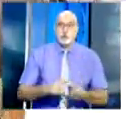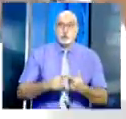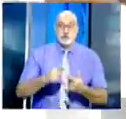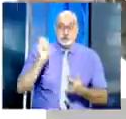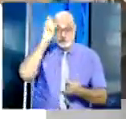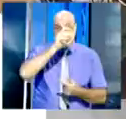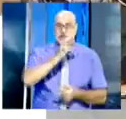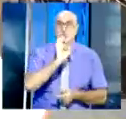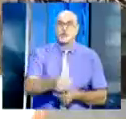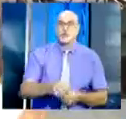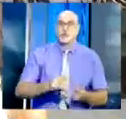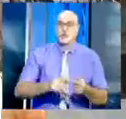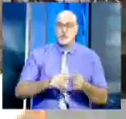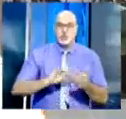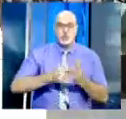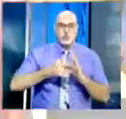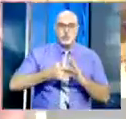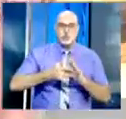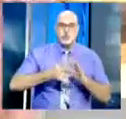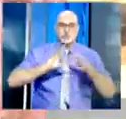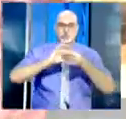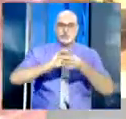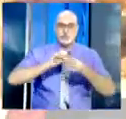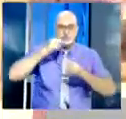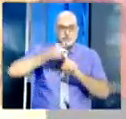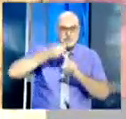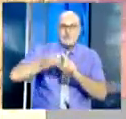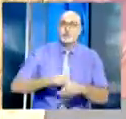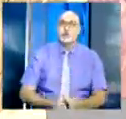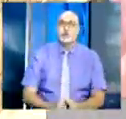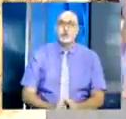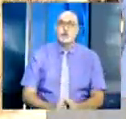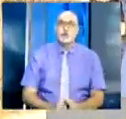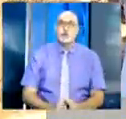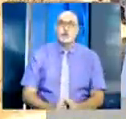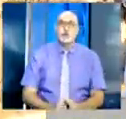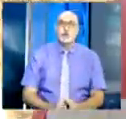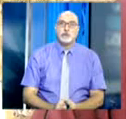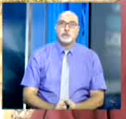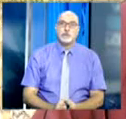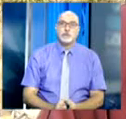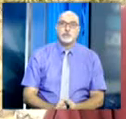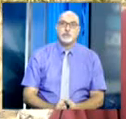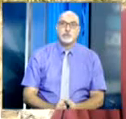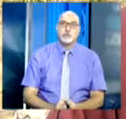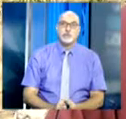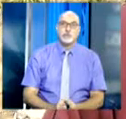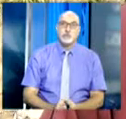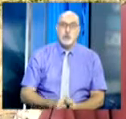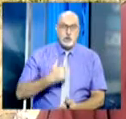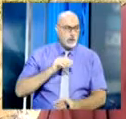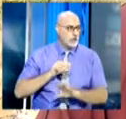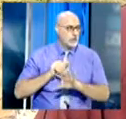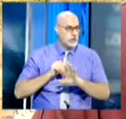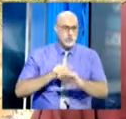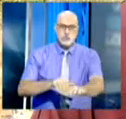بسلاسة دون تضافر جهود من حضر كبيرهم وصغيرهم العملية ستبقى مستمرة إلى حين